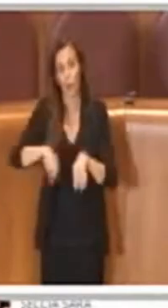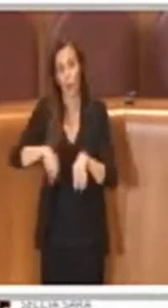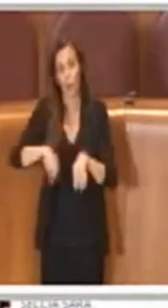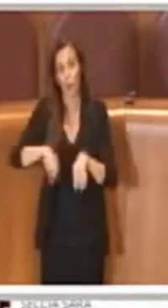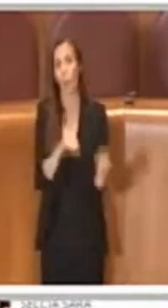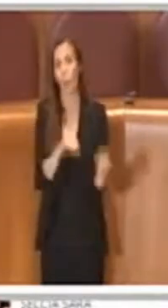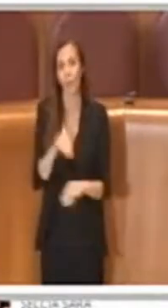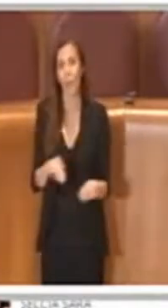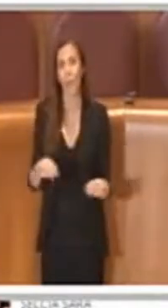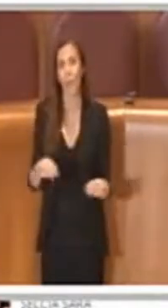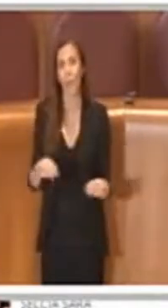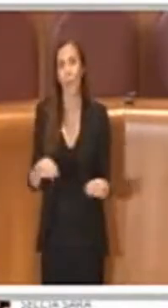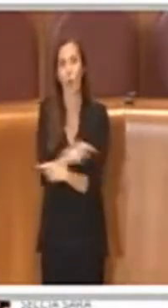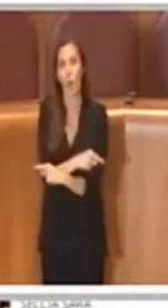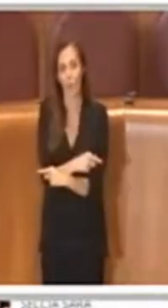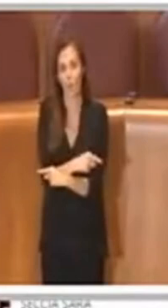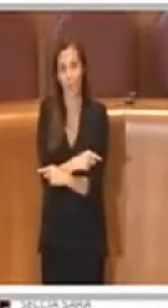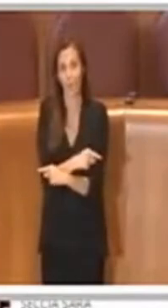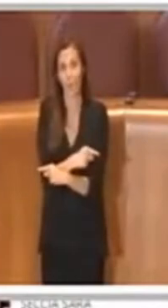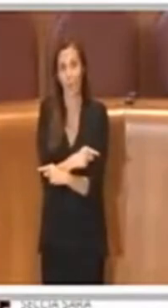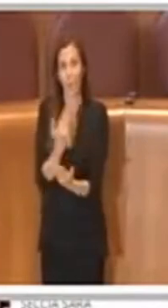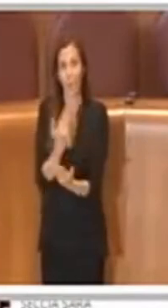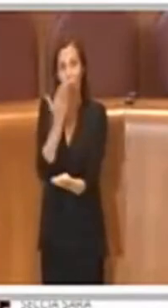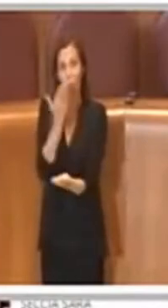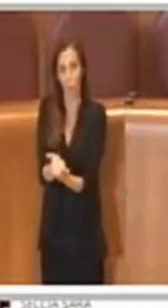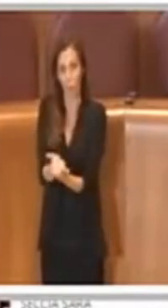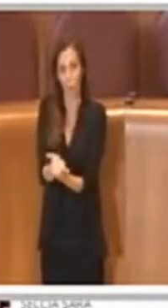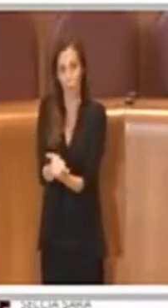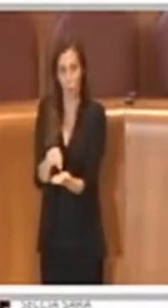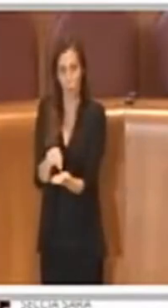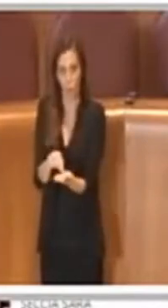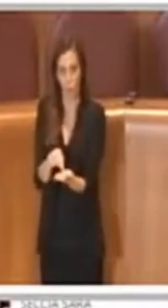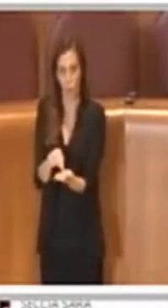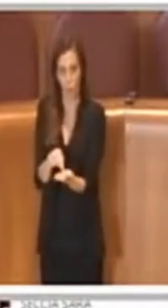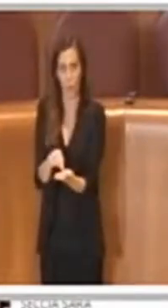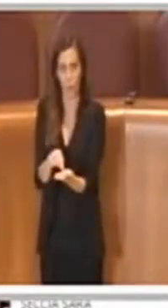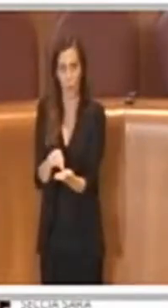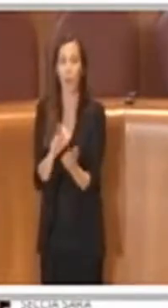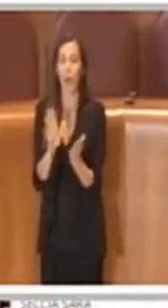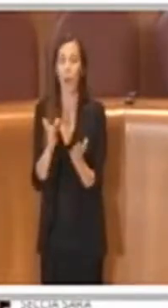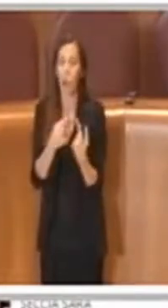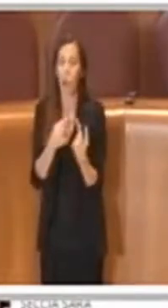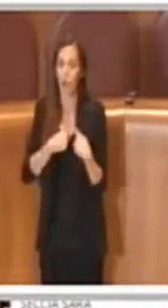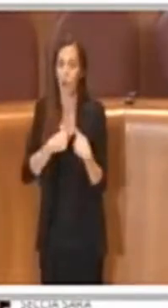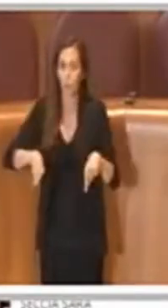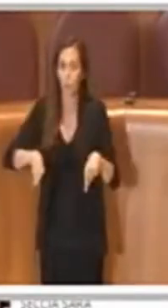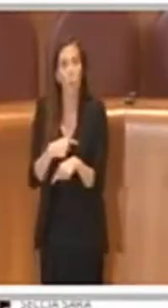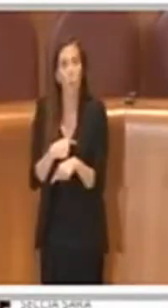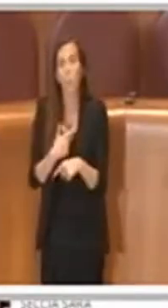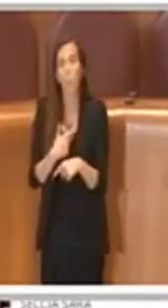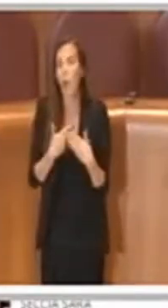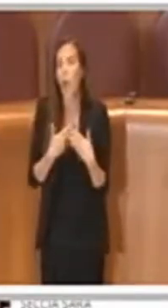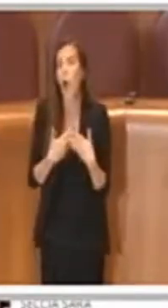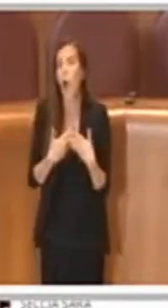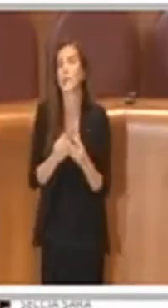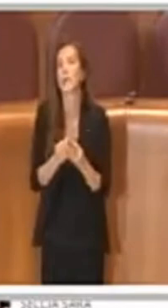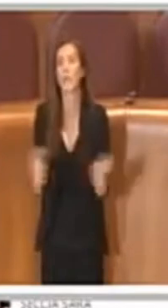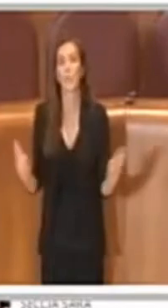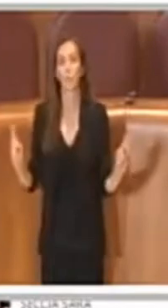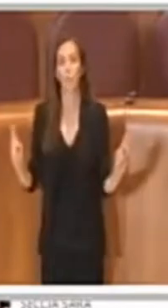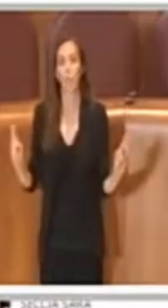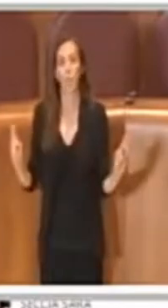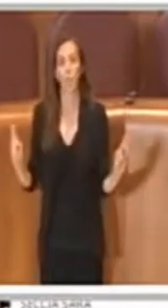contrari a questa mozione, ma siamo assolutamente aperti a qualsiasi